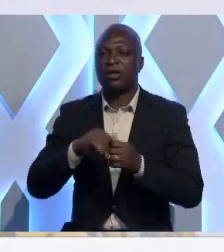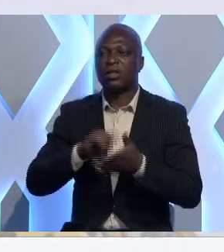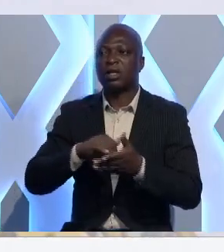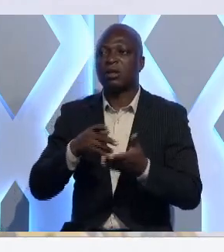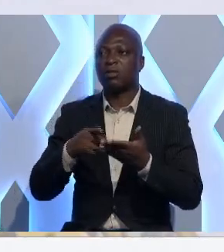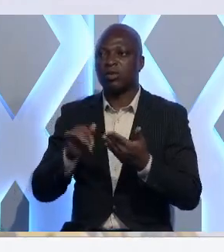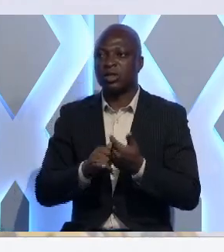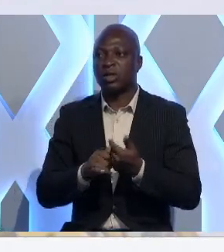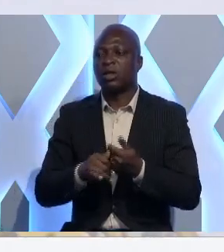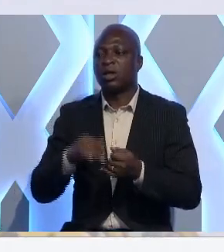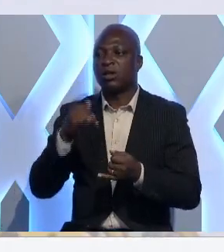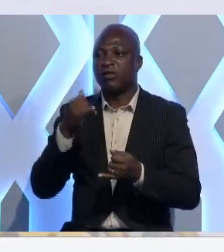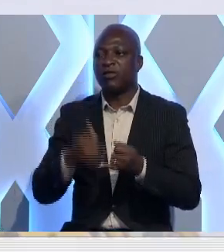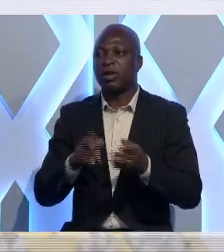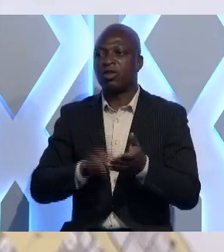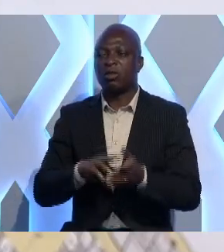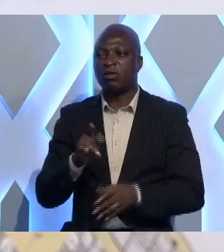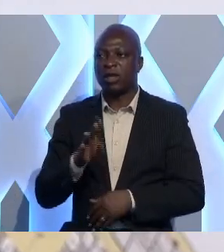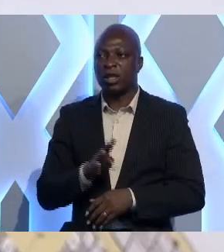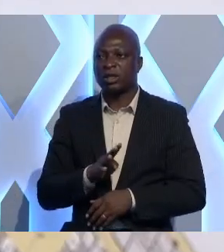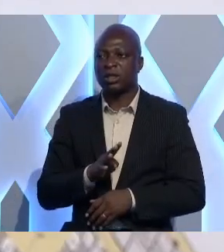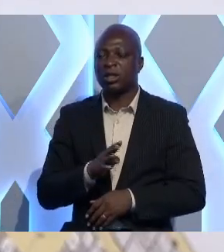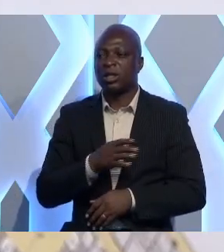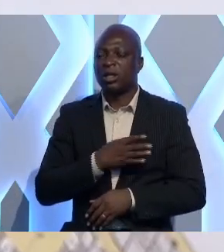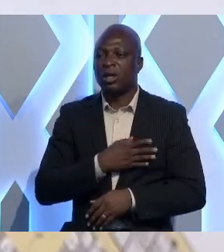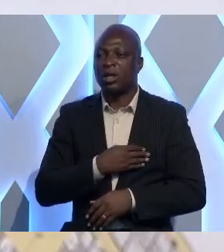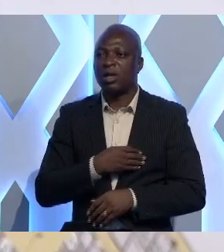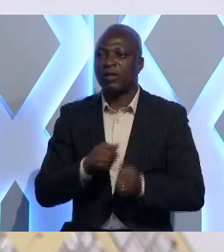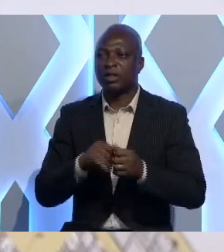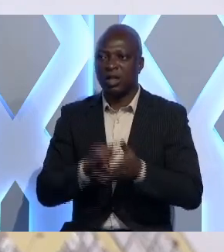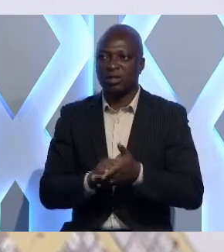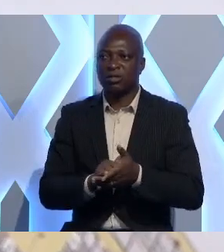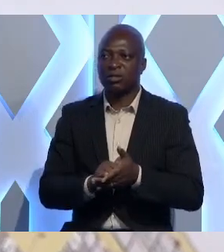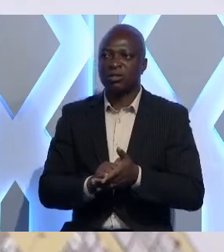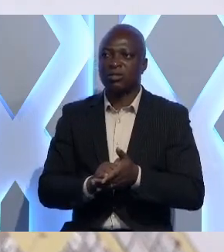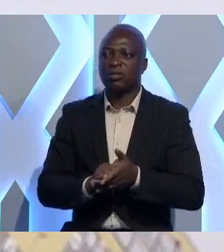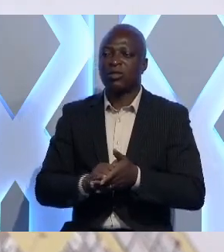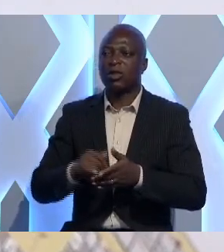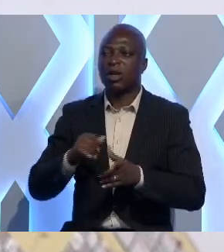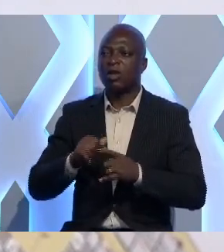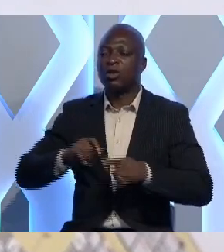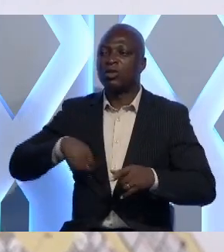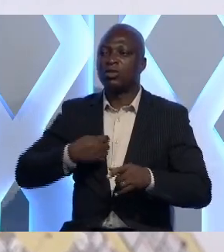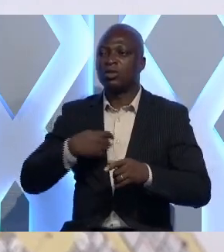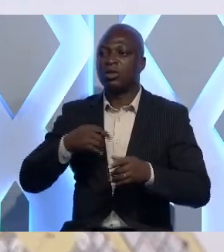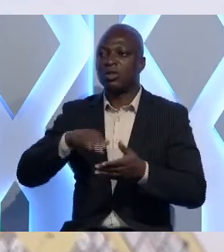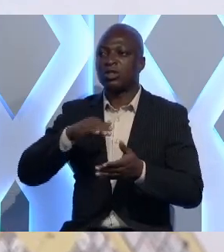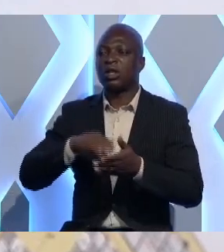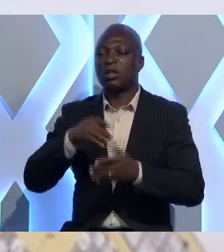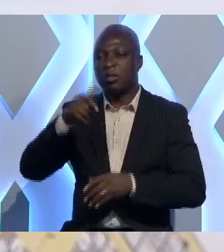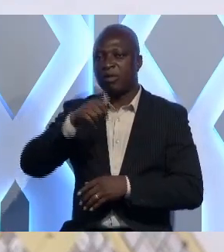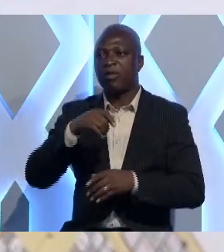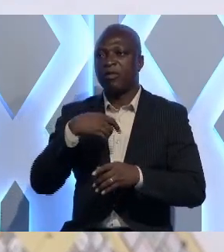qui prend fin normalement en 2024. Une fois que le projet arrive à terme, alors le centre même va